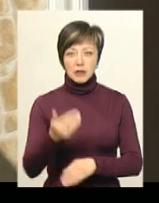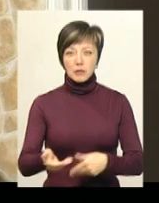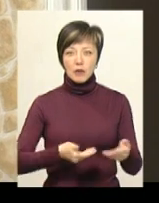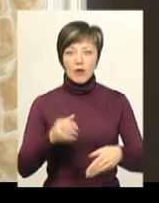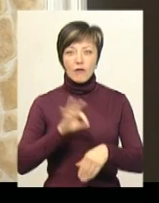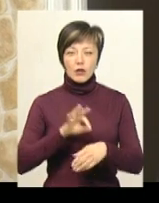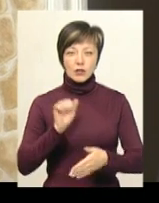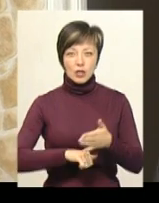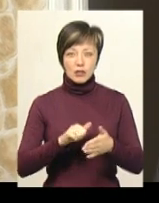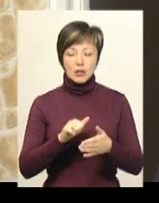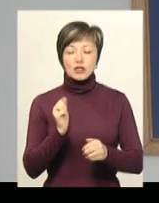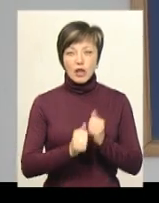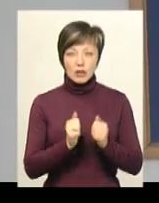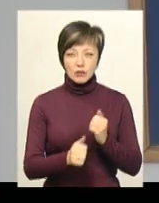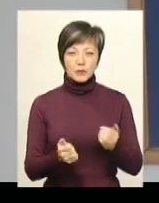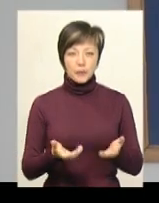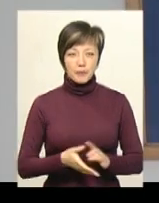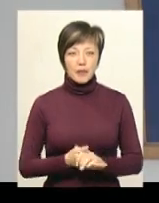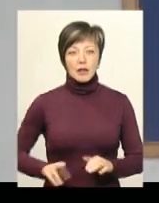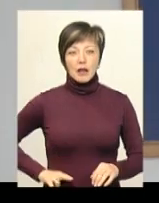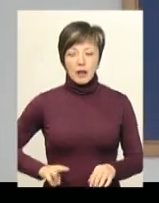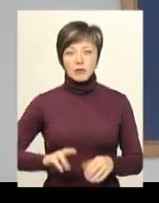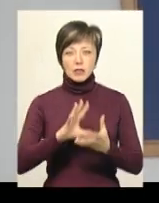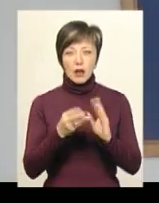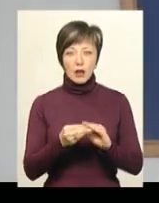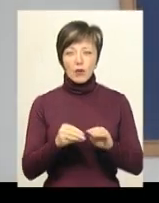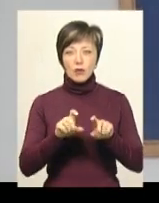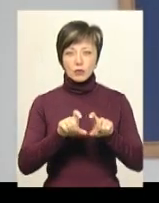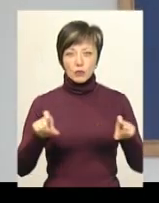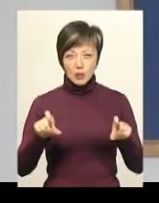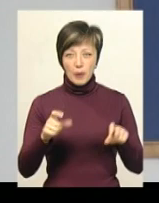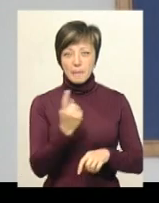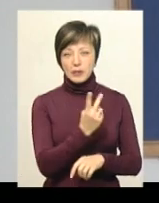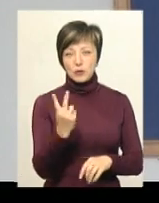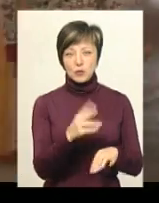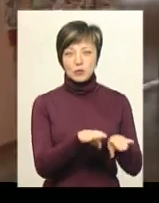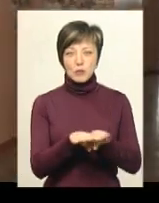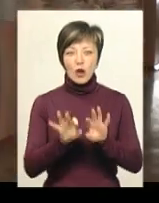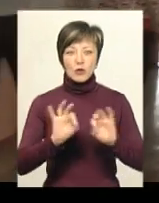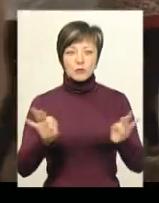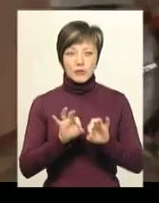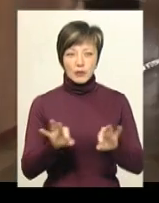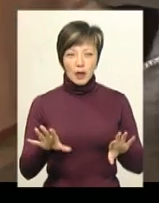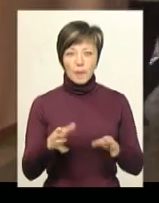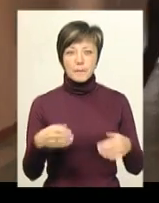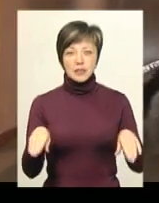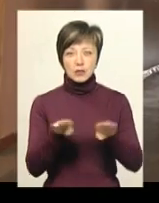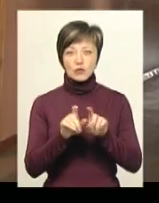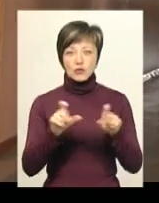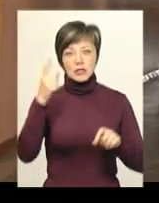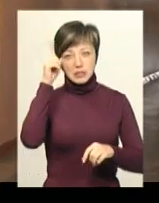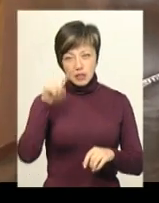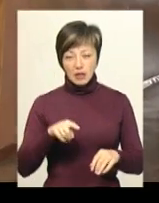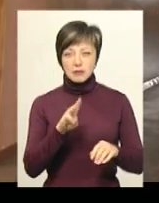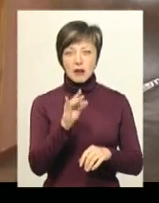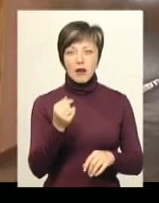хворіє часто, і ми будемо возити. Директорка Вівсянської загальноосвітній школи першої і другої ступенів розповідає, про закриття школи знала